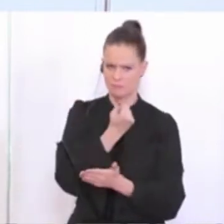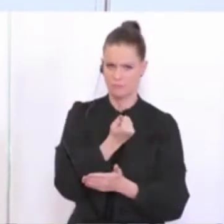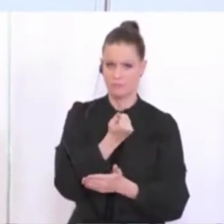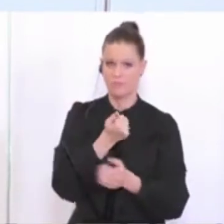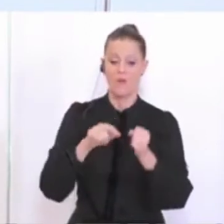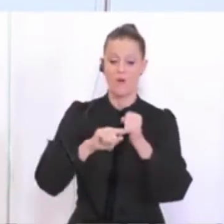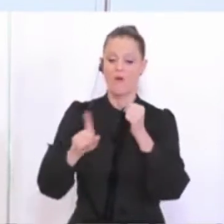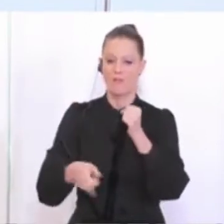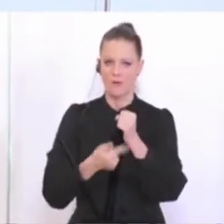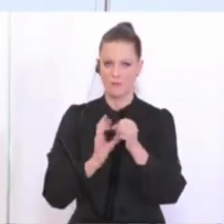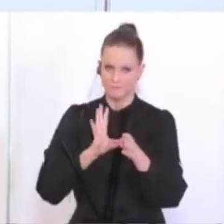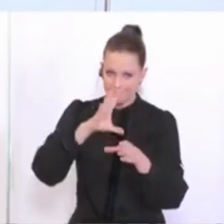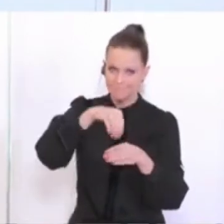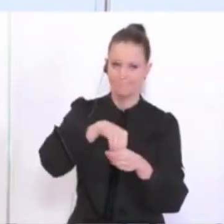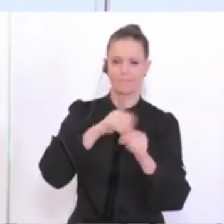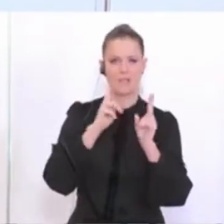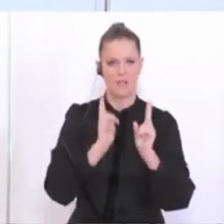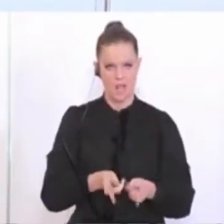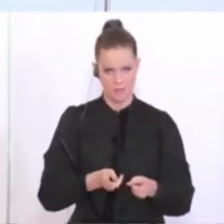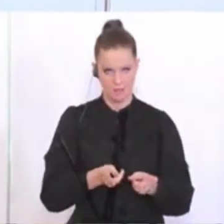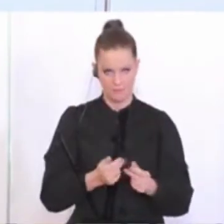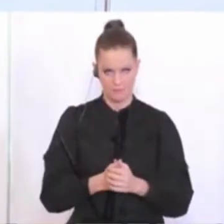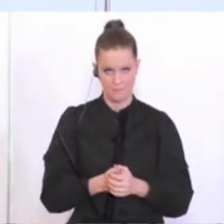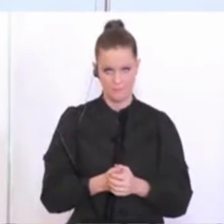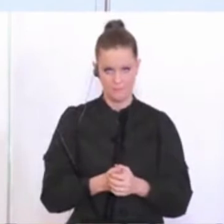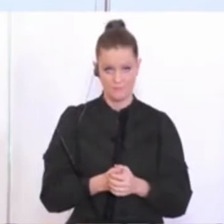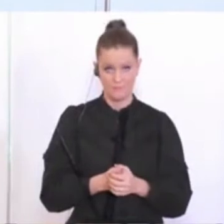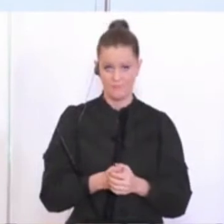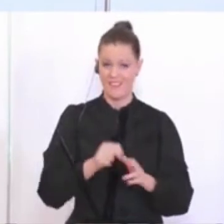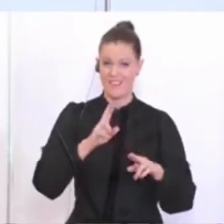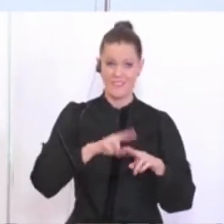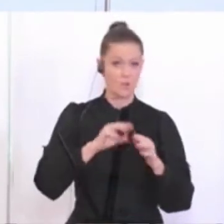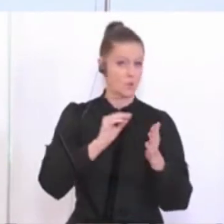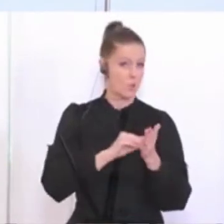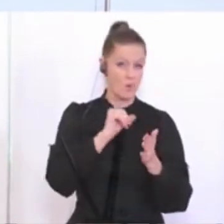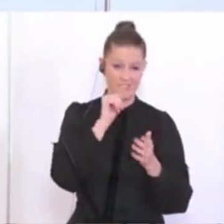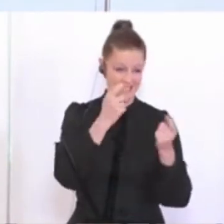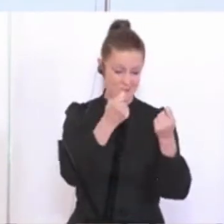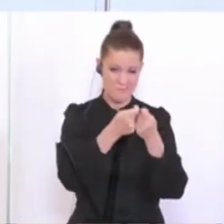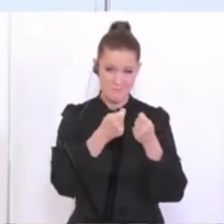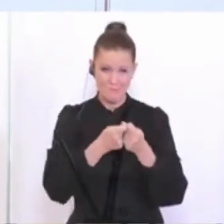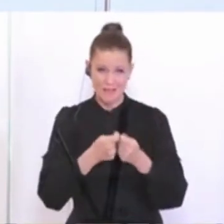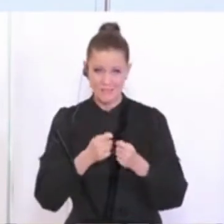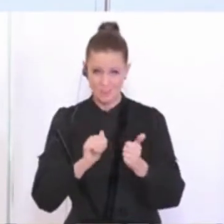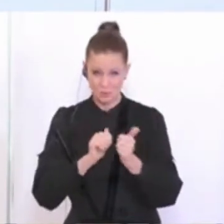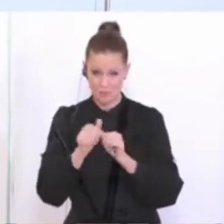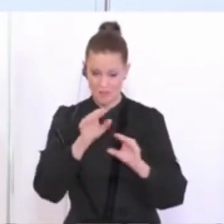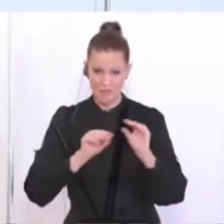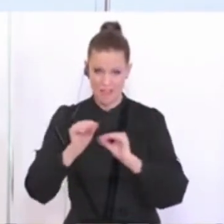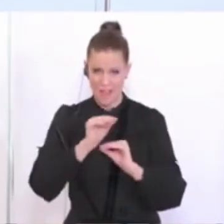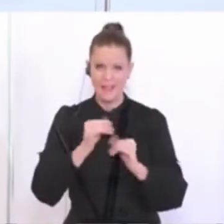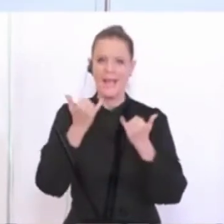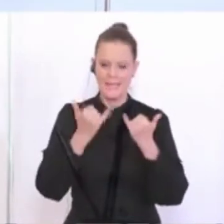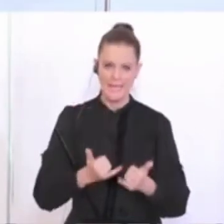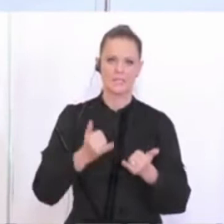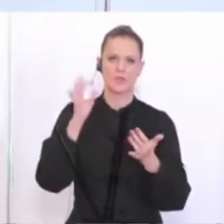Fonds kommen können. Und dort, wo sie noch nicht vorgesehen sind oder nicht geeignet sind für diese Allsportvereine, werden sie gerade